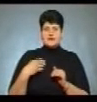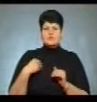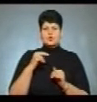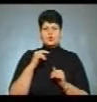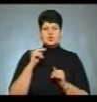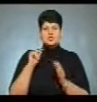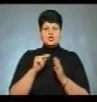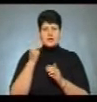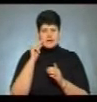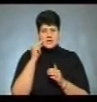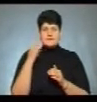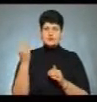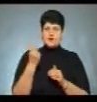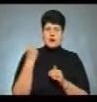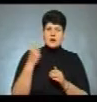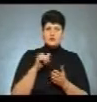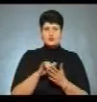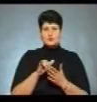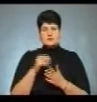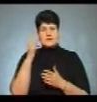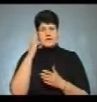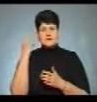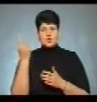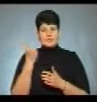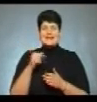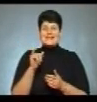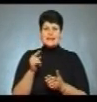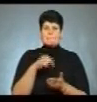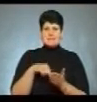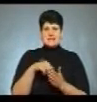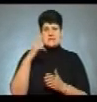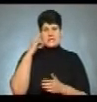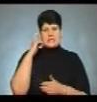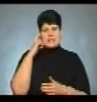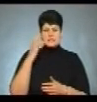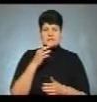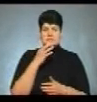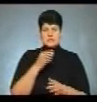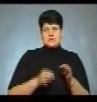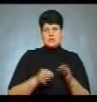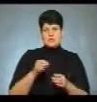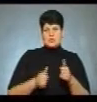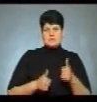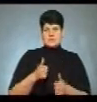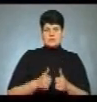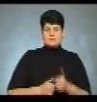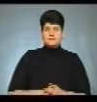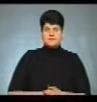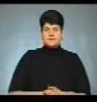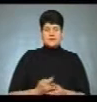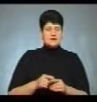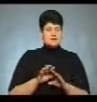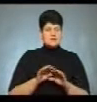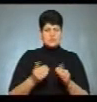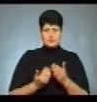чернігівської, харківської, сумської, київської областей і міста Києва, повідомила суддя змагань Світлана Крикончук. І це всі